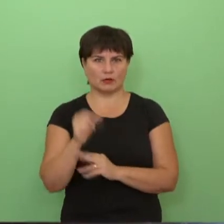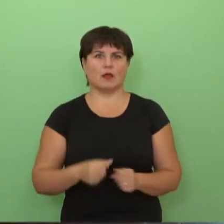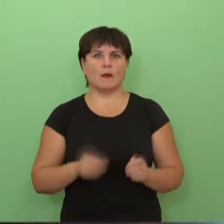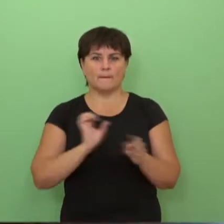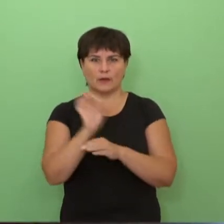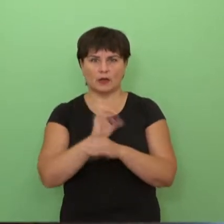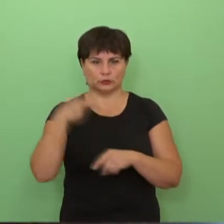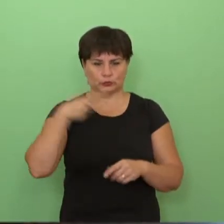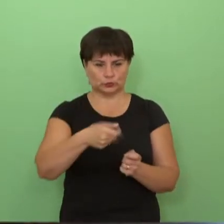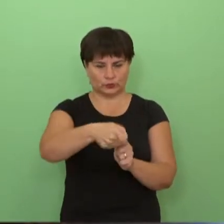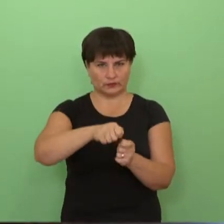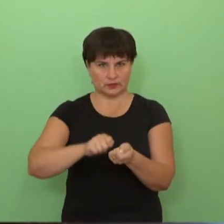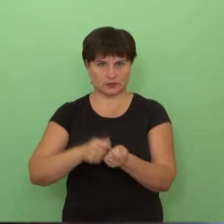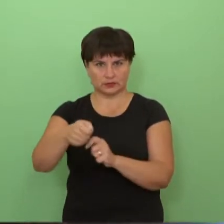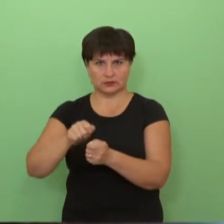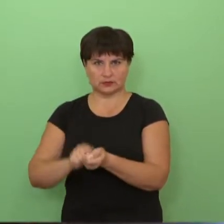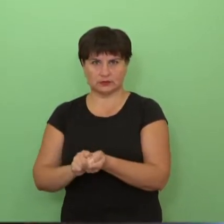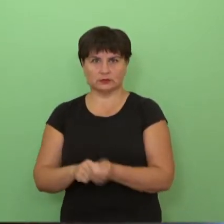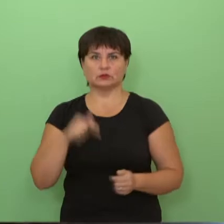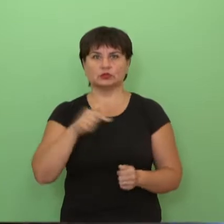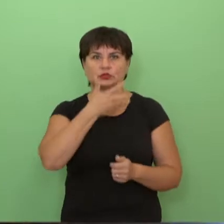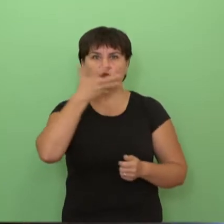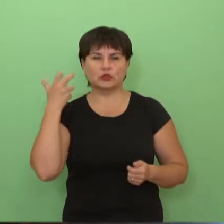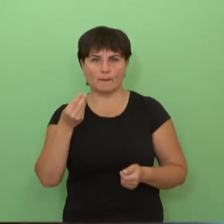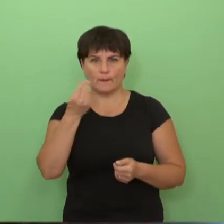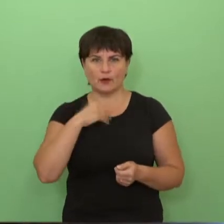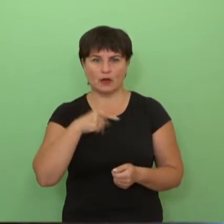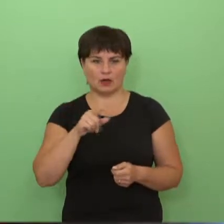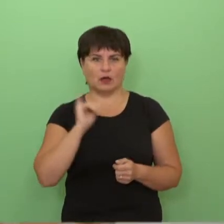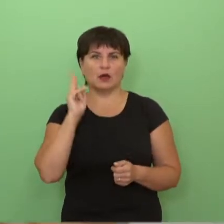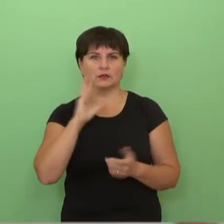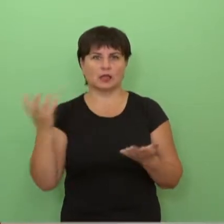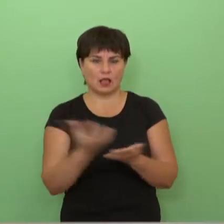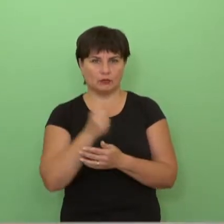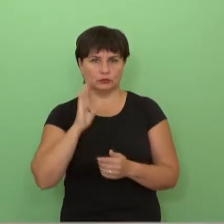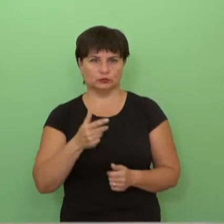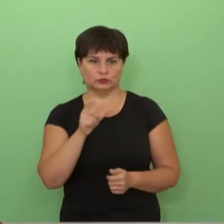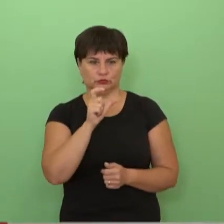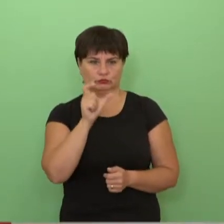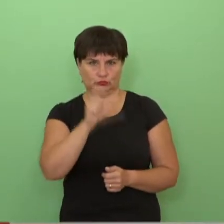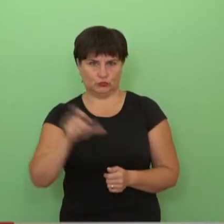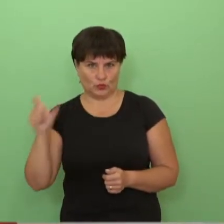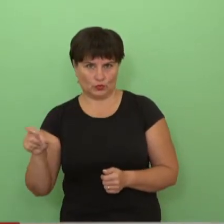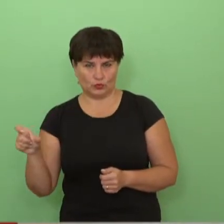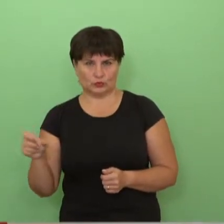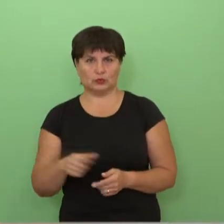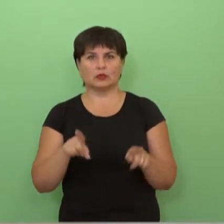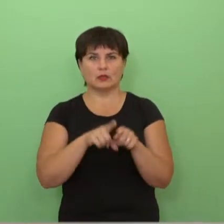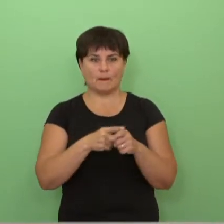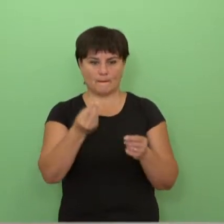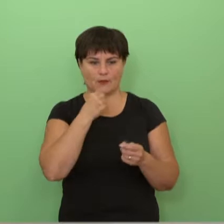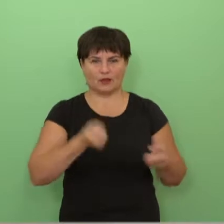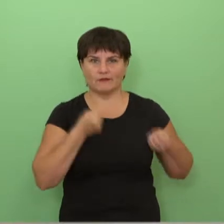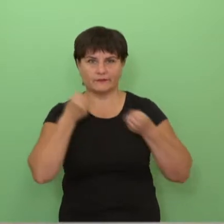pradėjom, pagabinom 2000 svertinių. Tai ir šiltas maistas, kurį jau dabar gaus mūsų žmonės. Ir